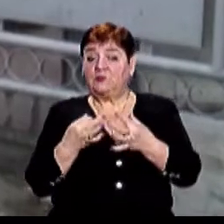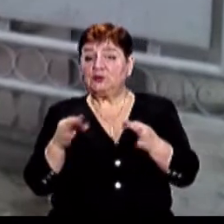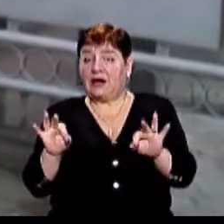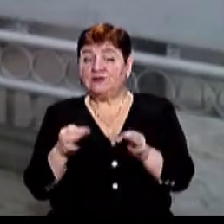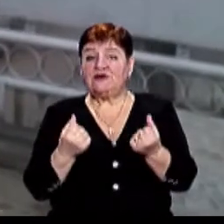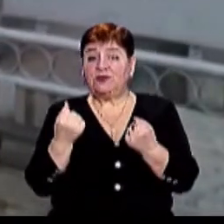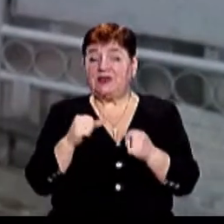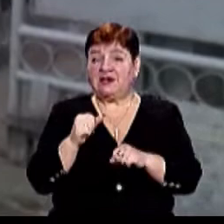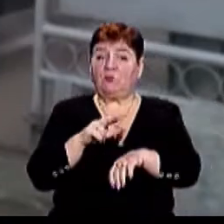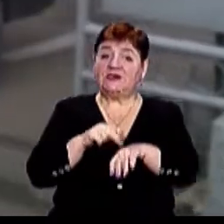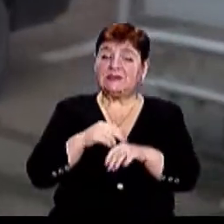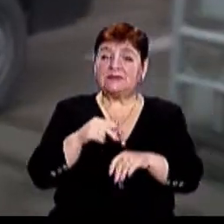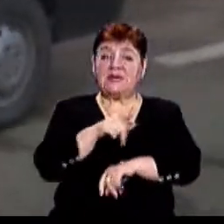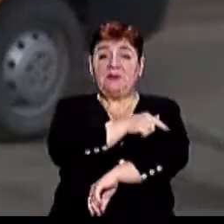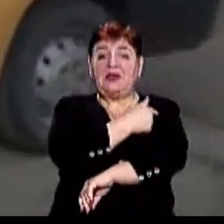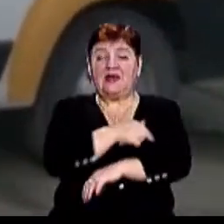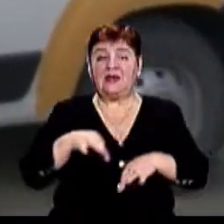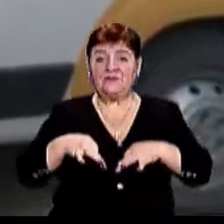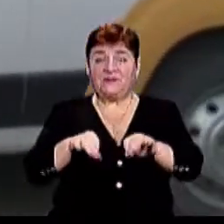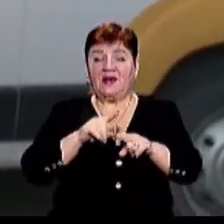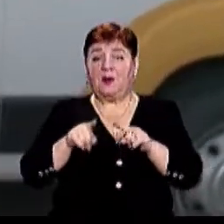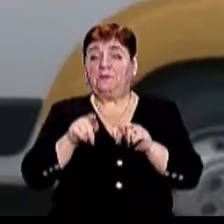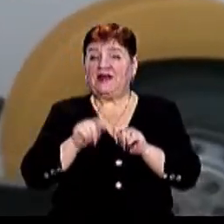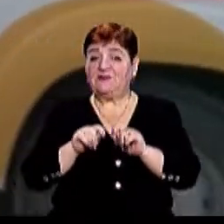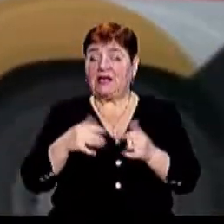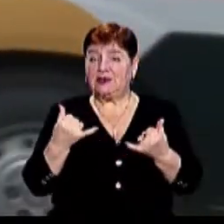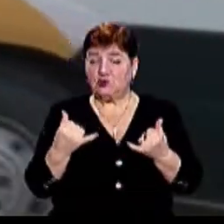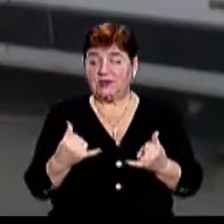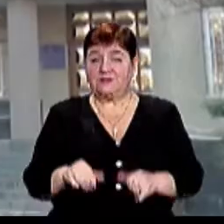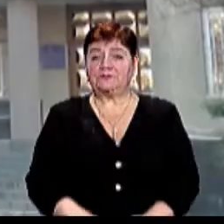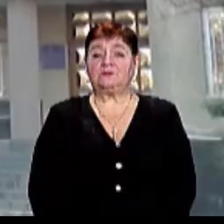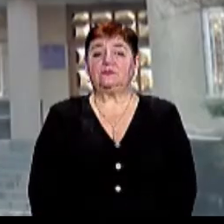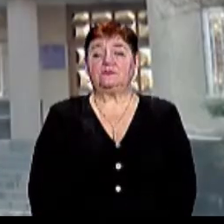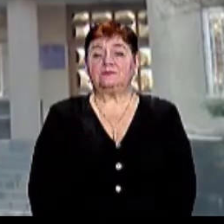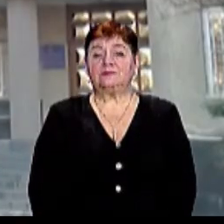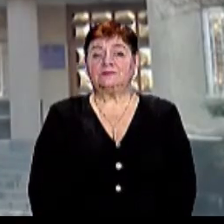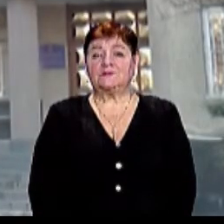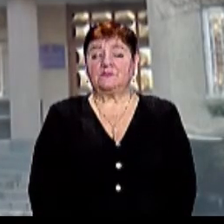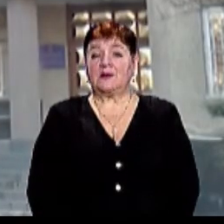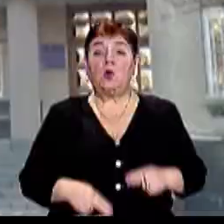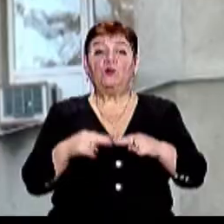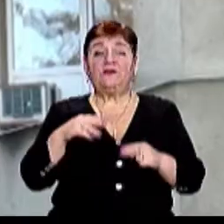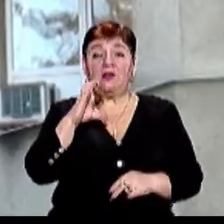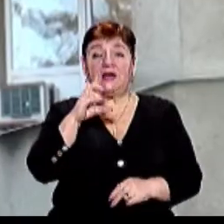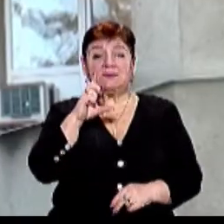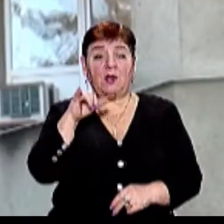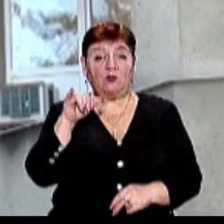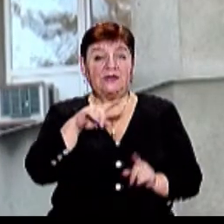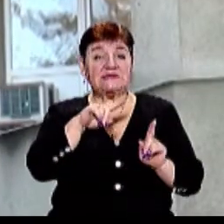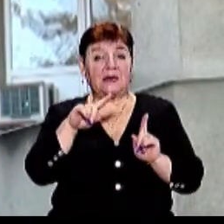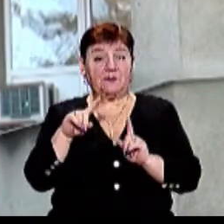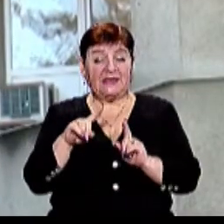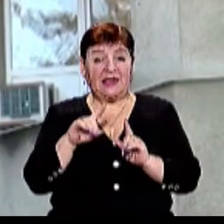поліцейським і медикам, котрі їдуть на екстрені виклики, перевіряли сьогодні Будівлю СБУ на Закарпатті